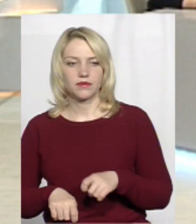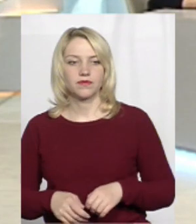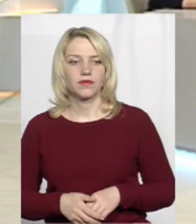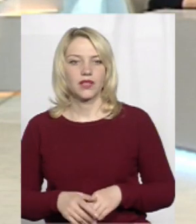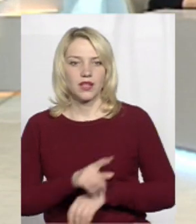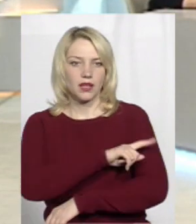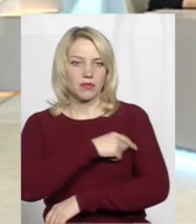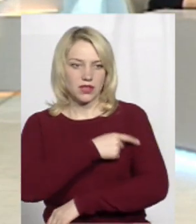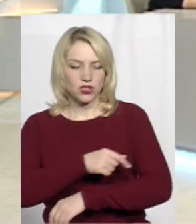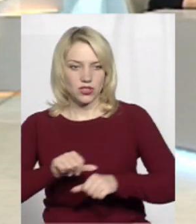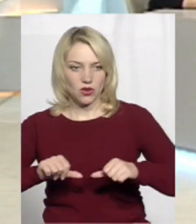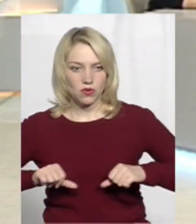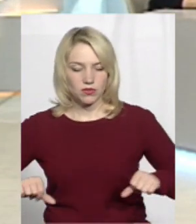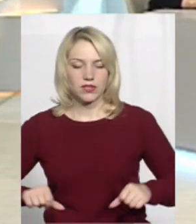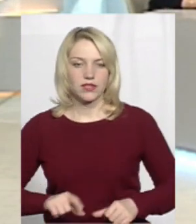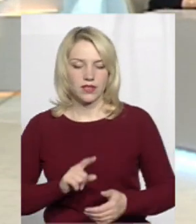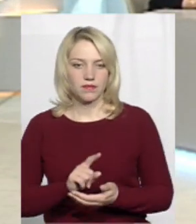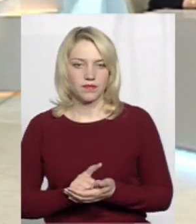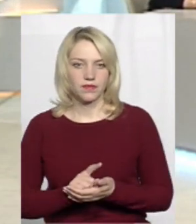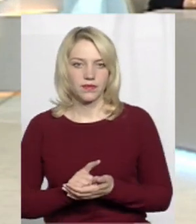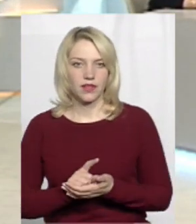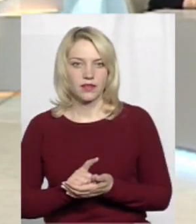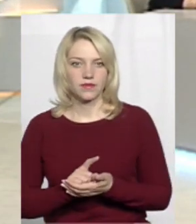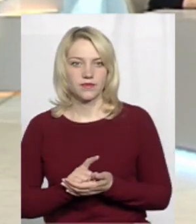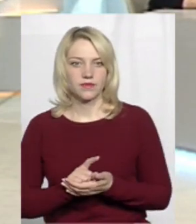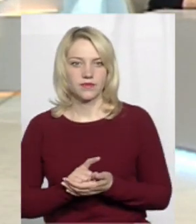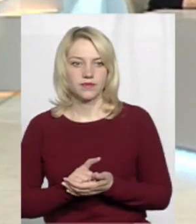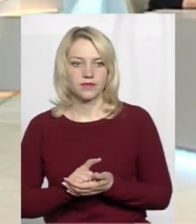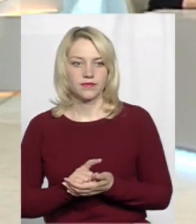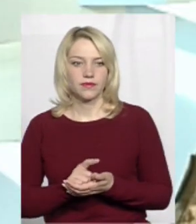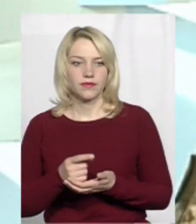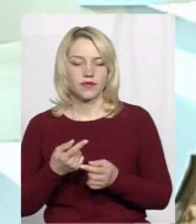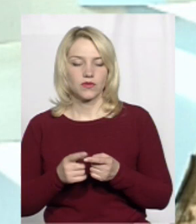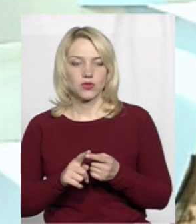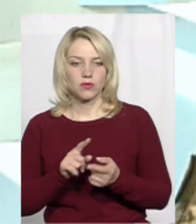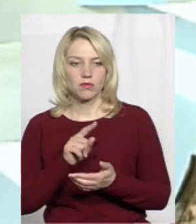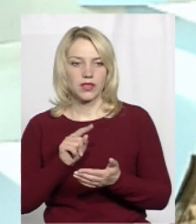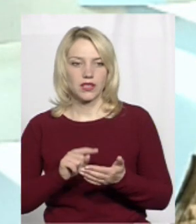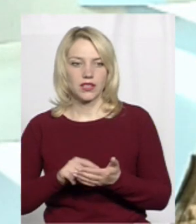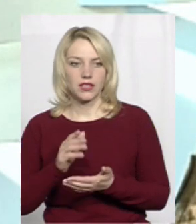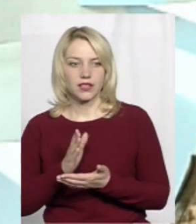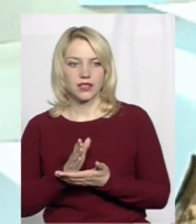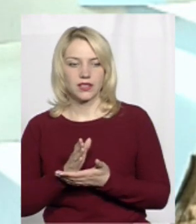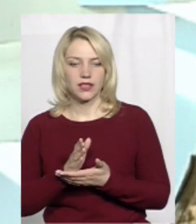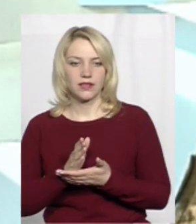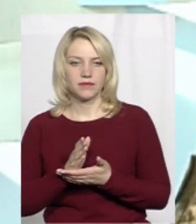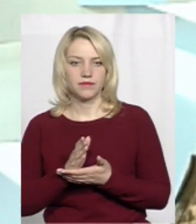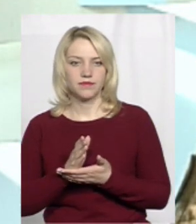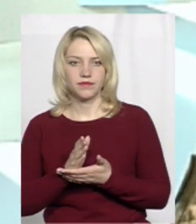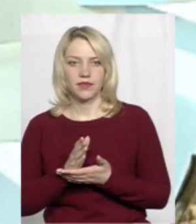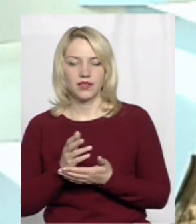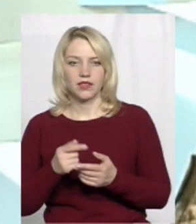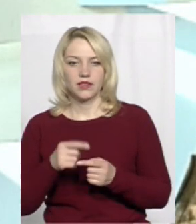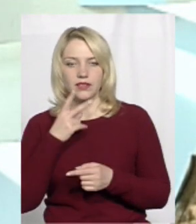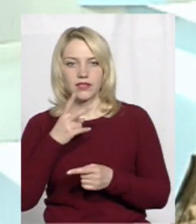Так, медична комісія. Ну, цьому питанні є поблажки, то є